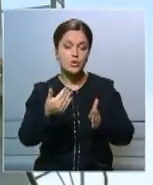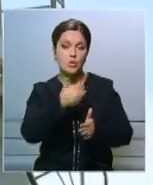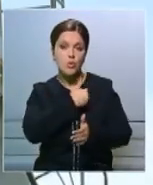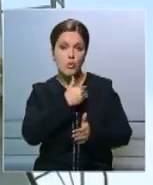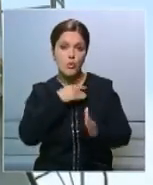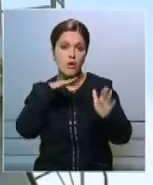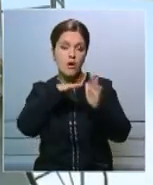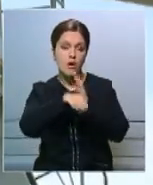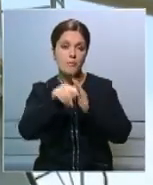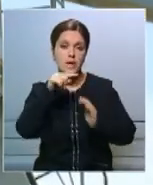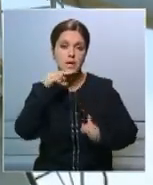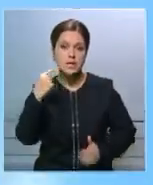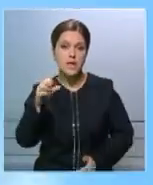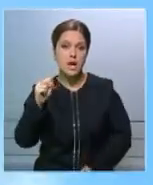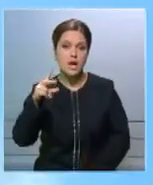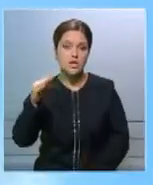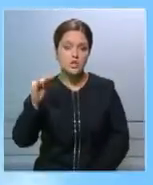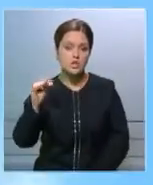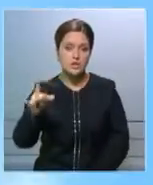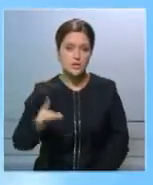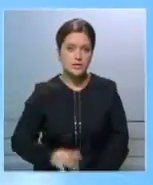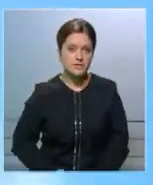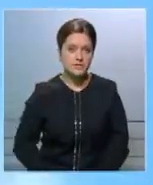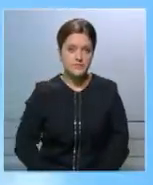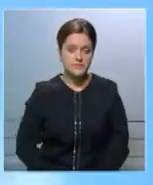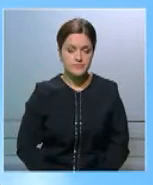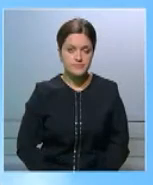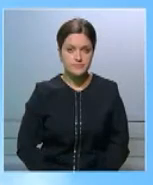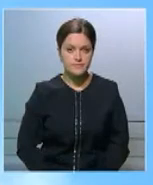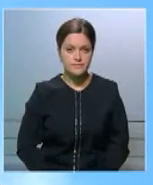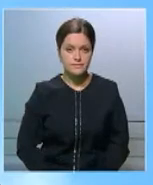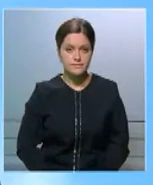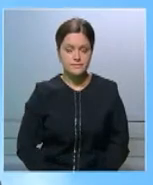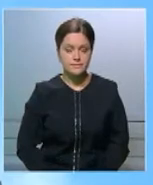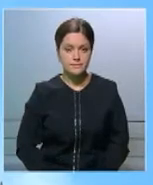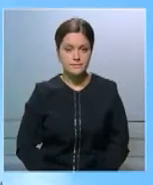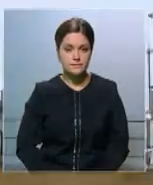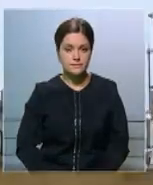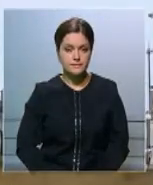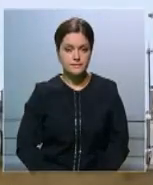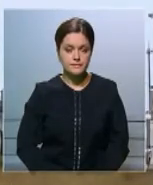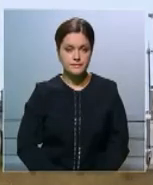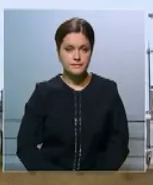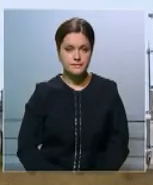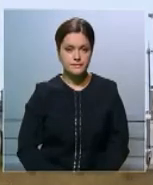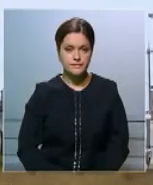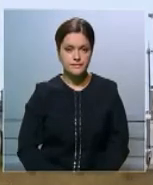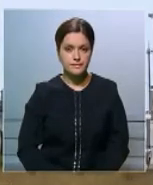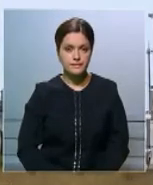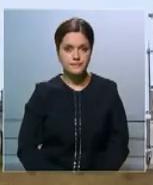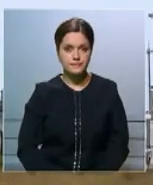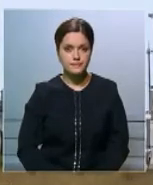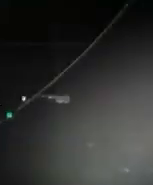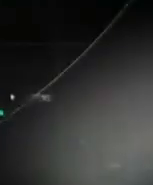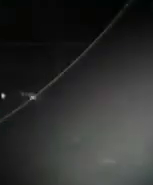России и Алжира. Катерина Брынюк, Райхан Тажибаева, Канат Янсибаев, Руслан Айтмамбетов, Казларда, 24КЗ.